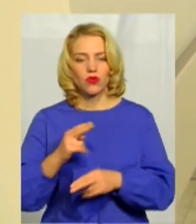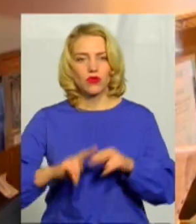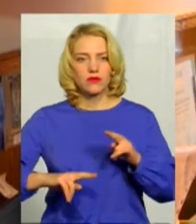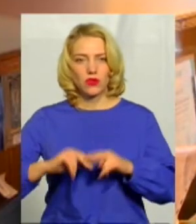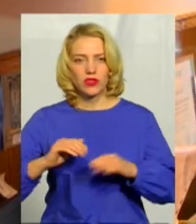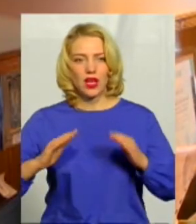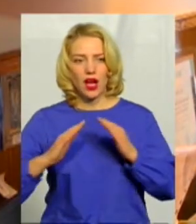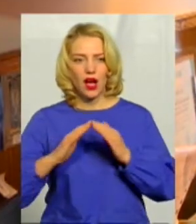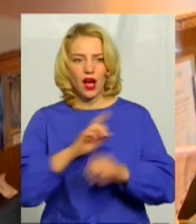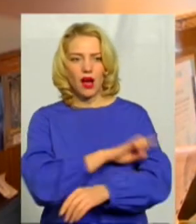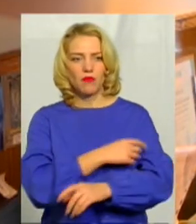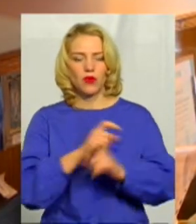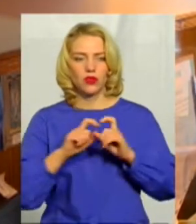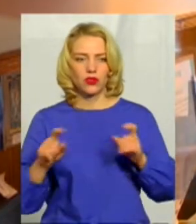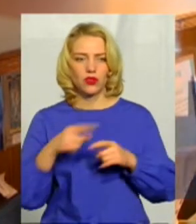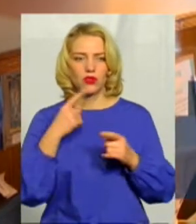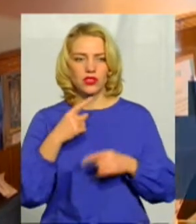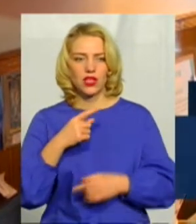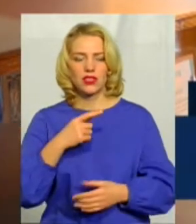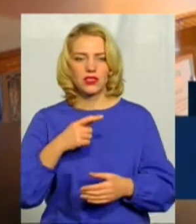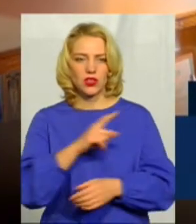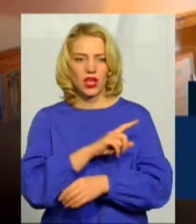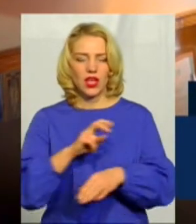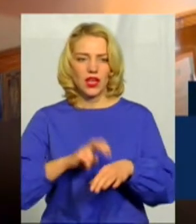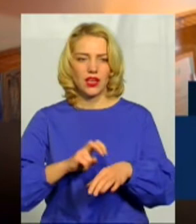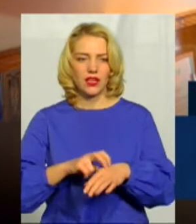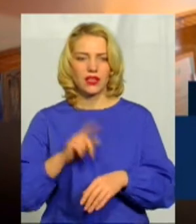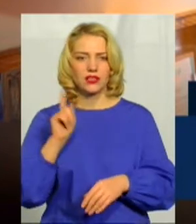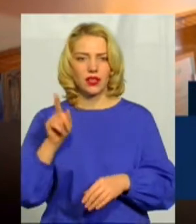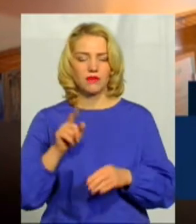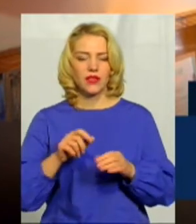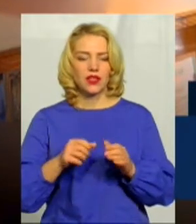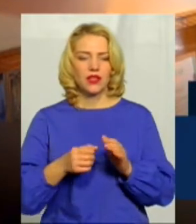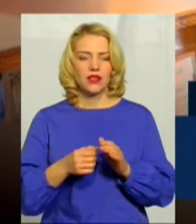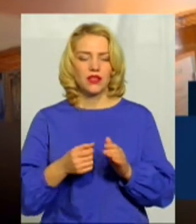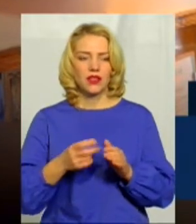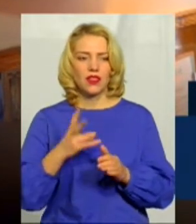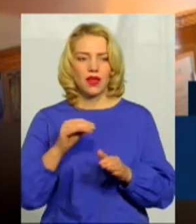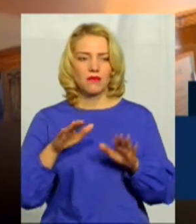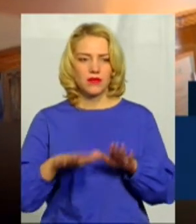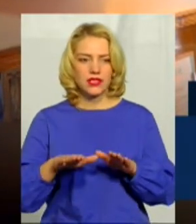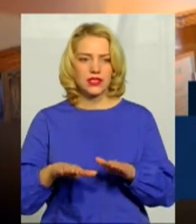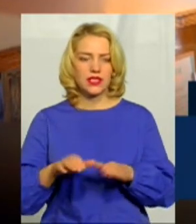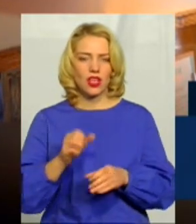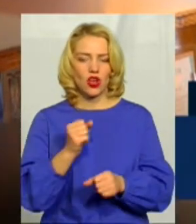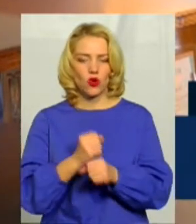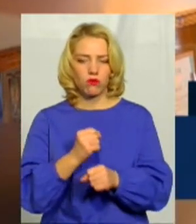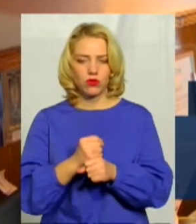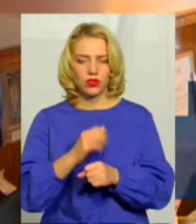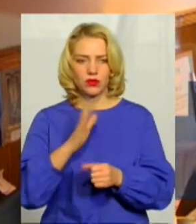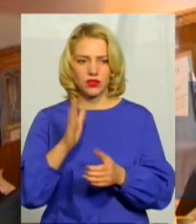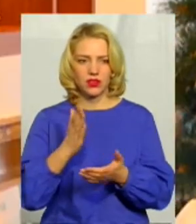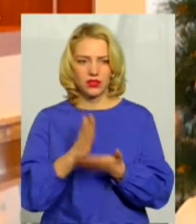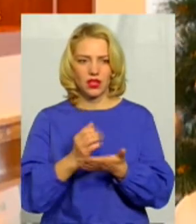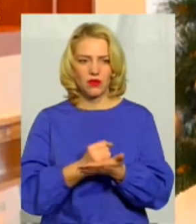Олексинець говорить і лікарка Марія Кобільник. Там рахуюся на місці роботи направлено, так що це мій обов'язок там